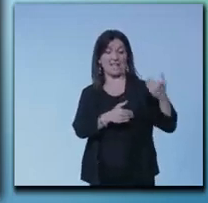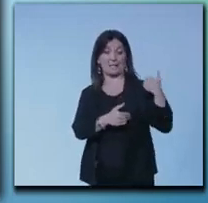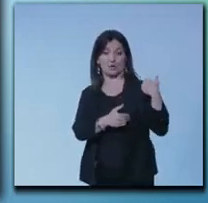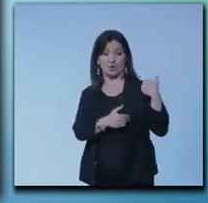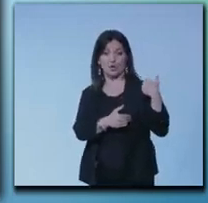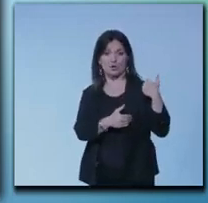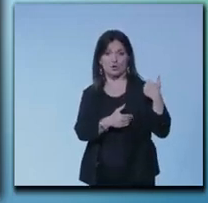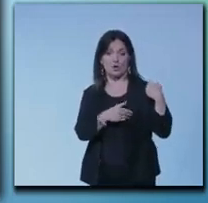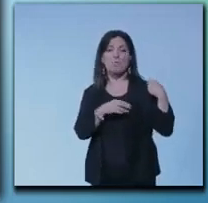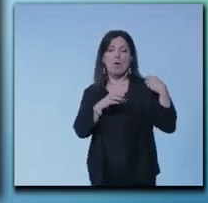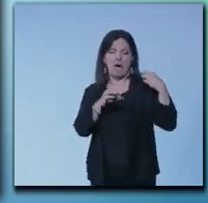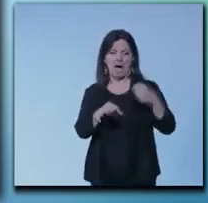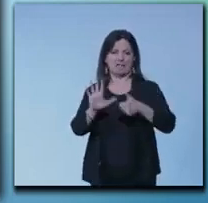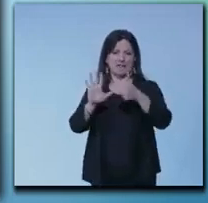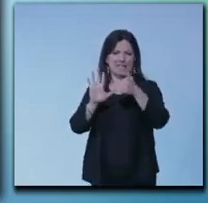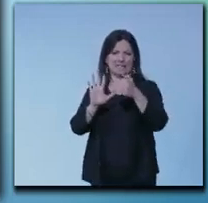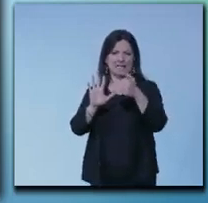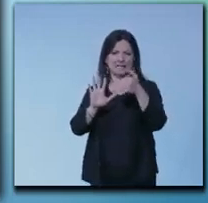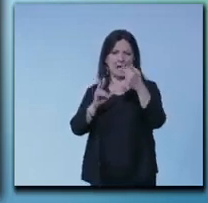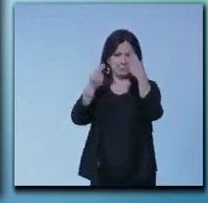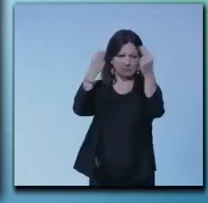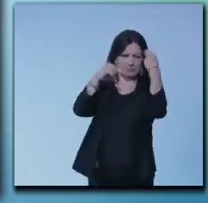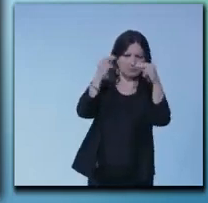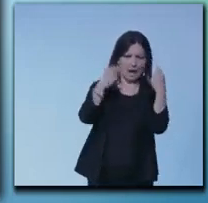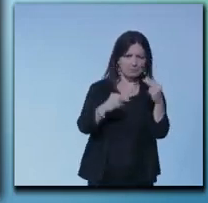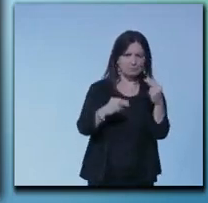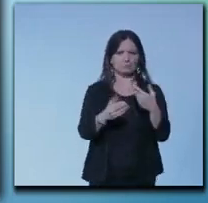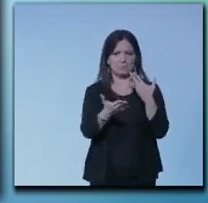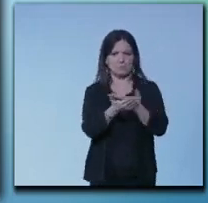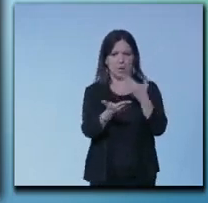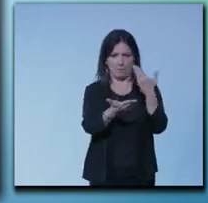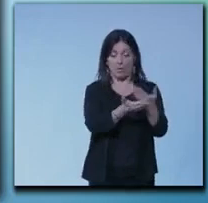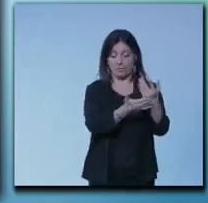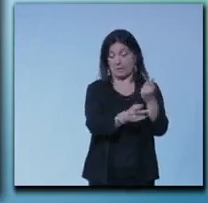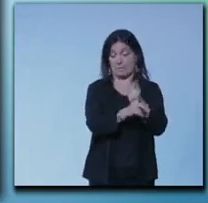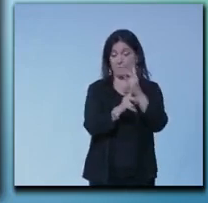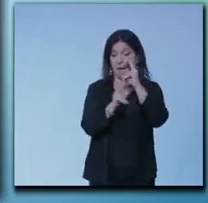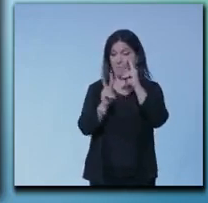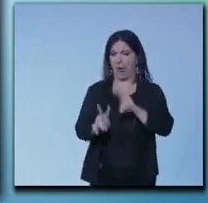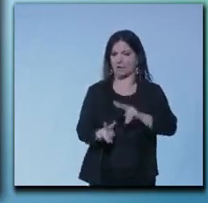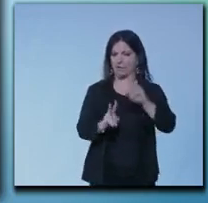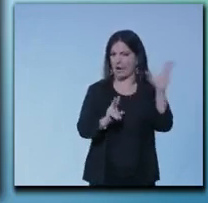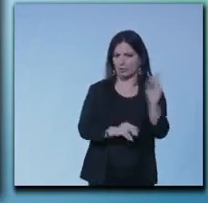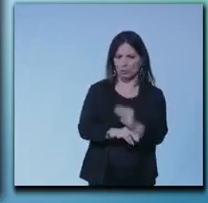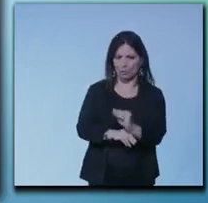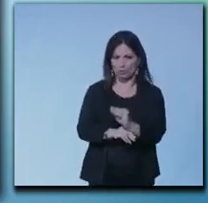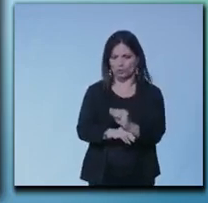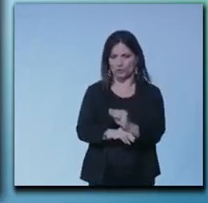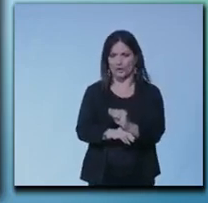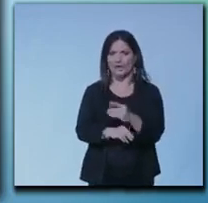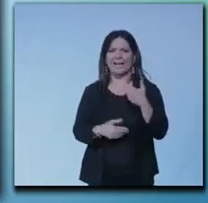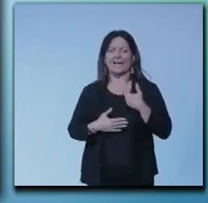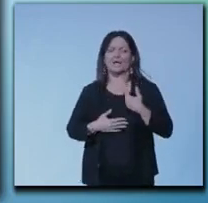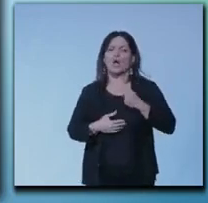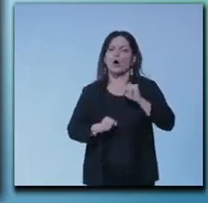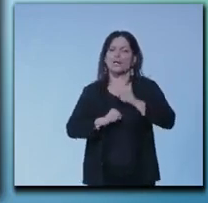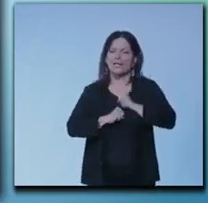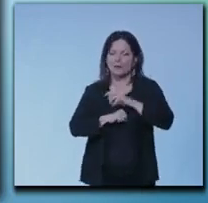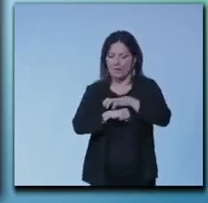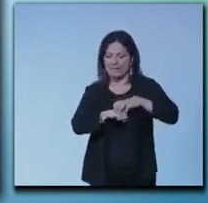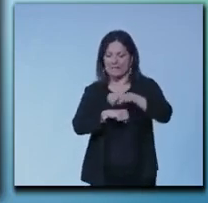60 contributi di modifica, li leggeremo tutti perché dal mio punto di vista il Ministero deve essere una porta